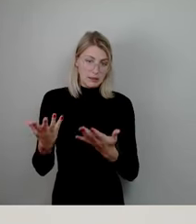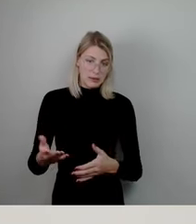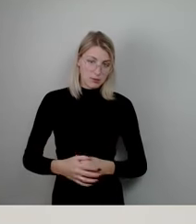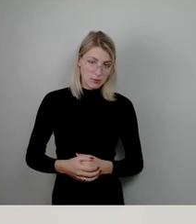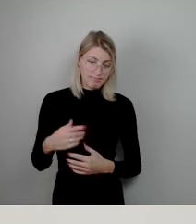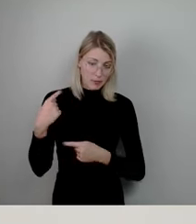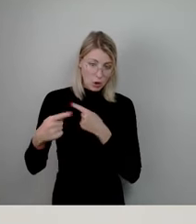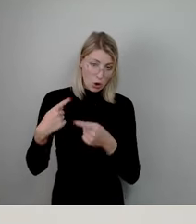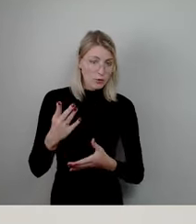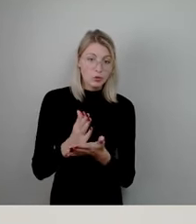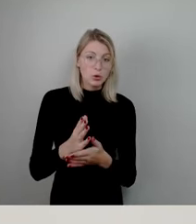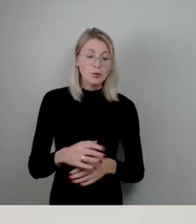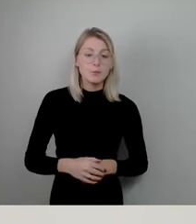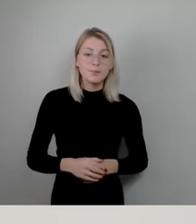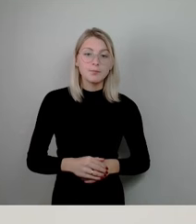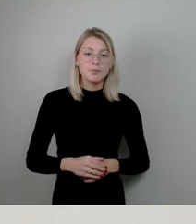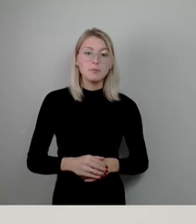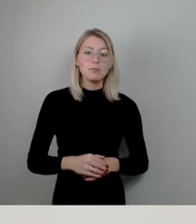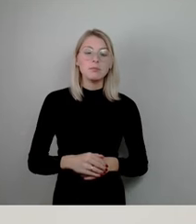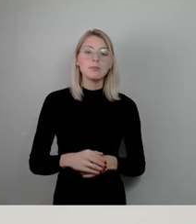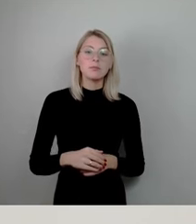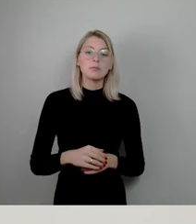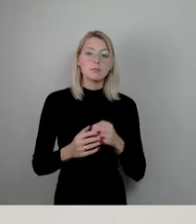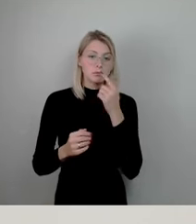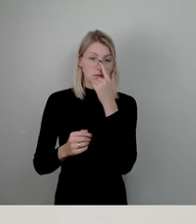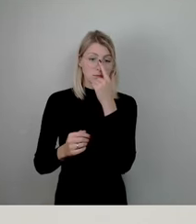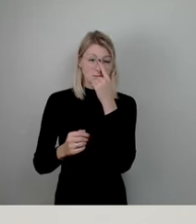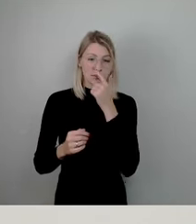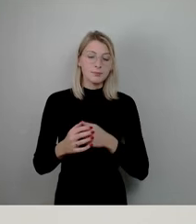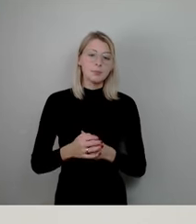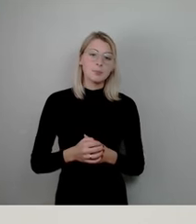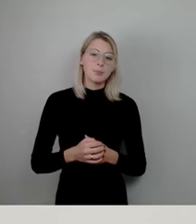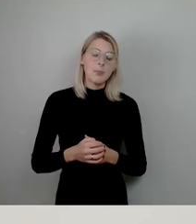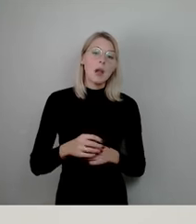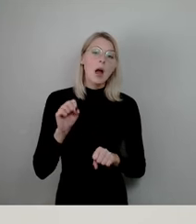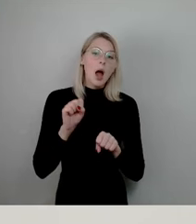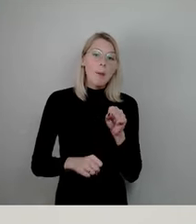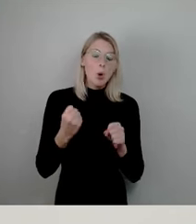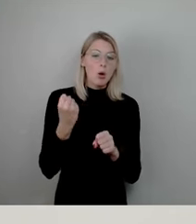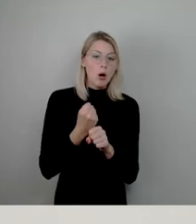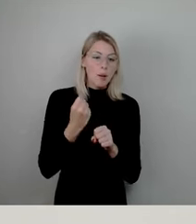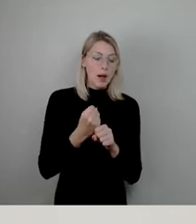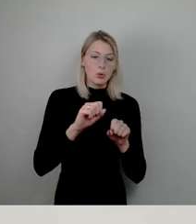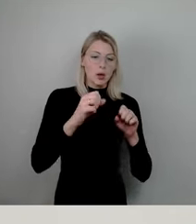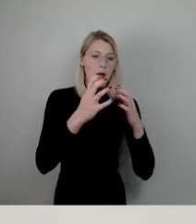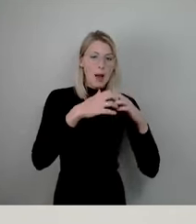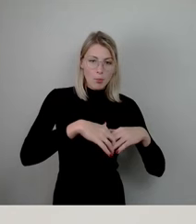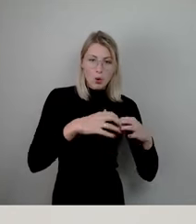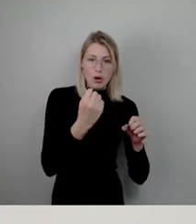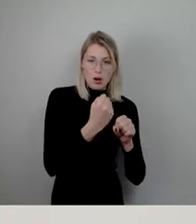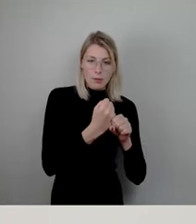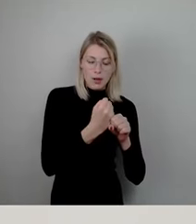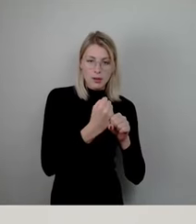sagen, wir können die Abbrucharbeiten nicht beenden, weil sie dienen der Gefahrenabwehr. Und wir haben eine